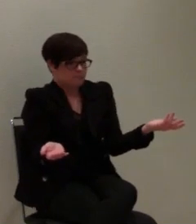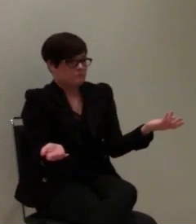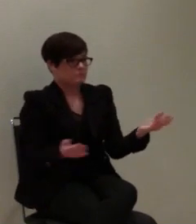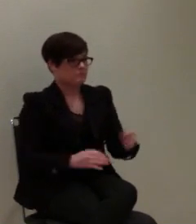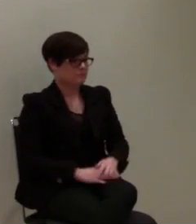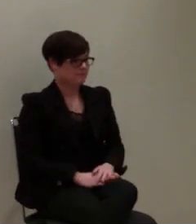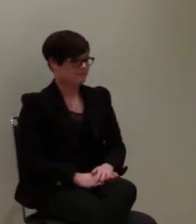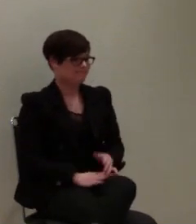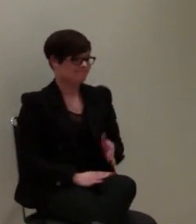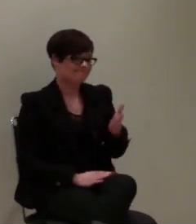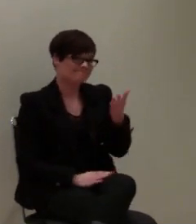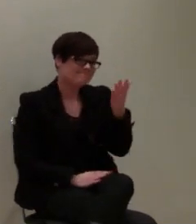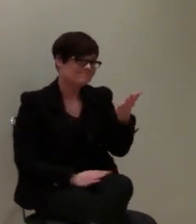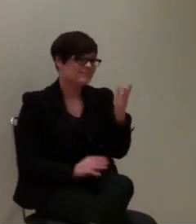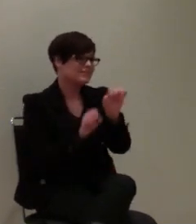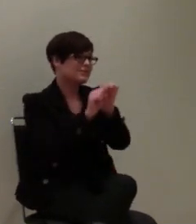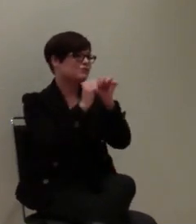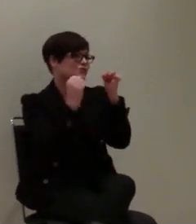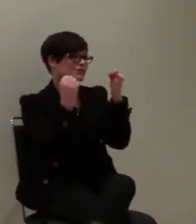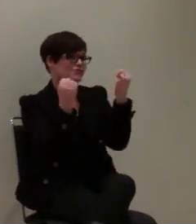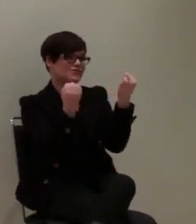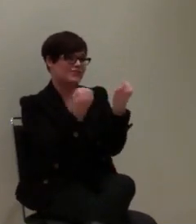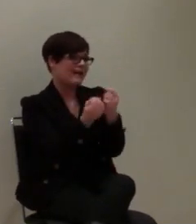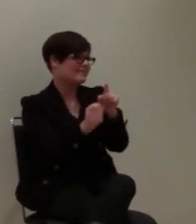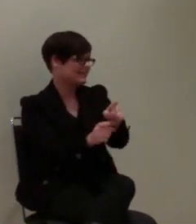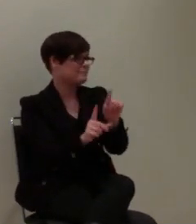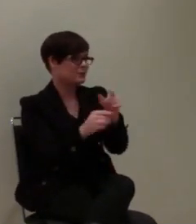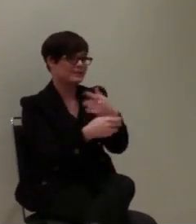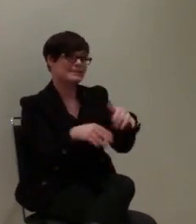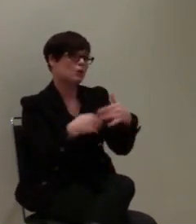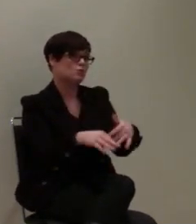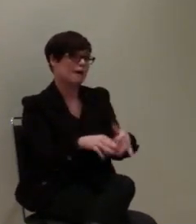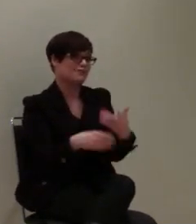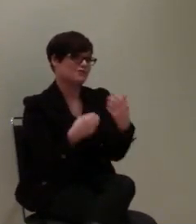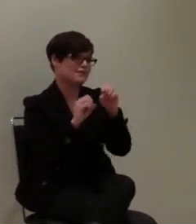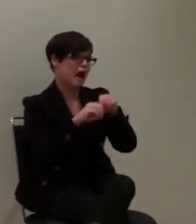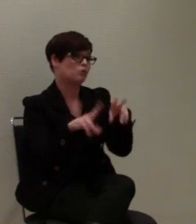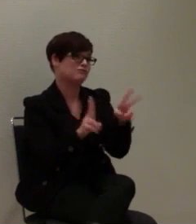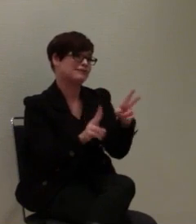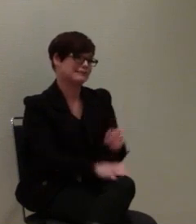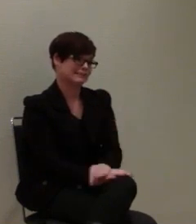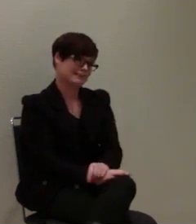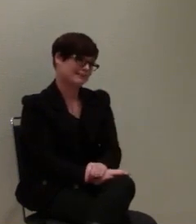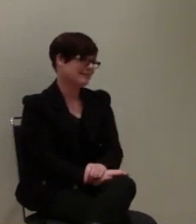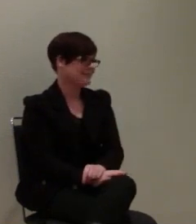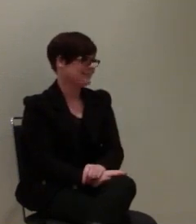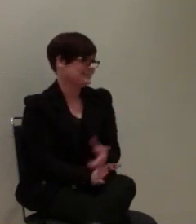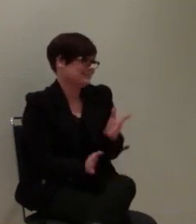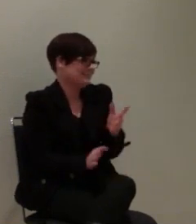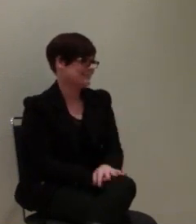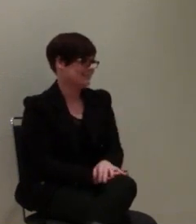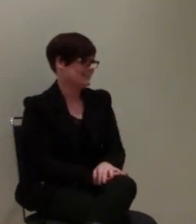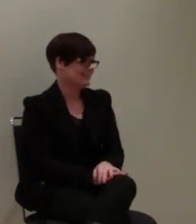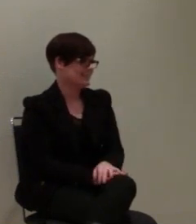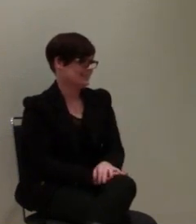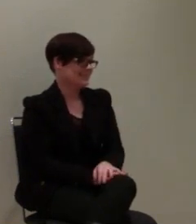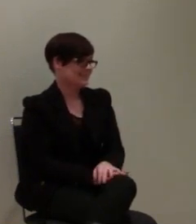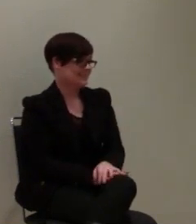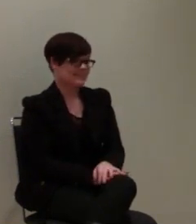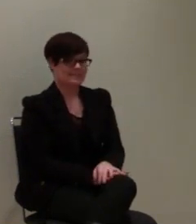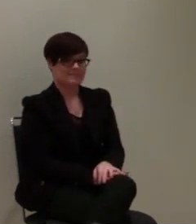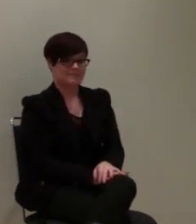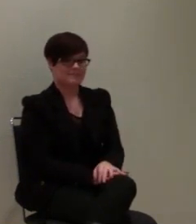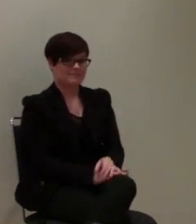Dass etwas staatlich ist, heißt noch lange nicht, dass es deswegen ausfallsicherer ist. Das ist mal vorweggeschickt. Aber selbstverständlich sind wir